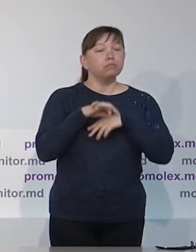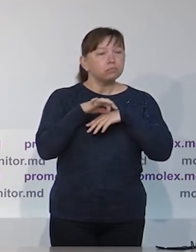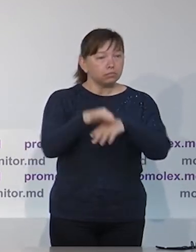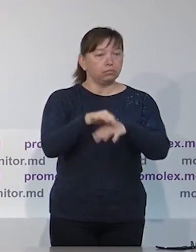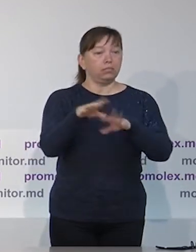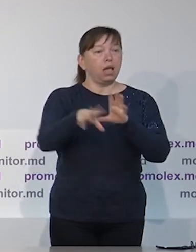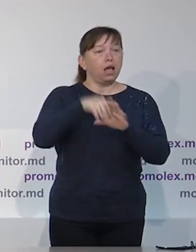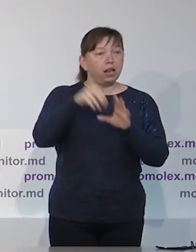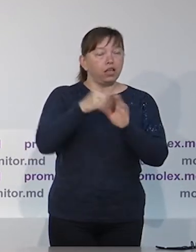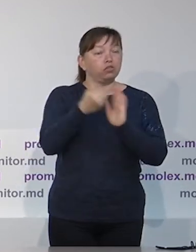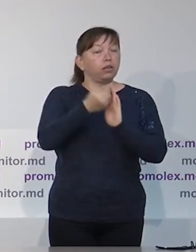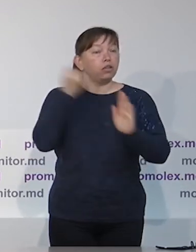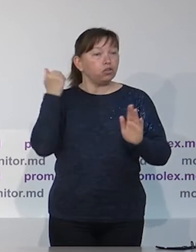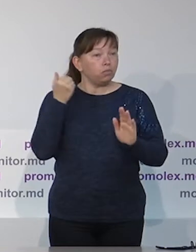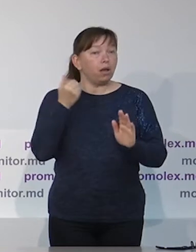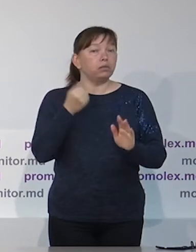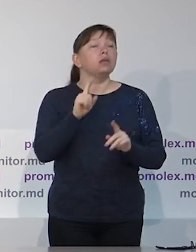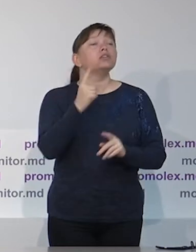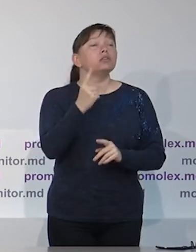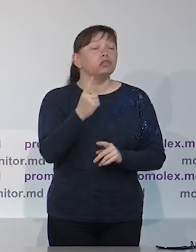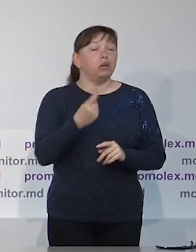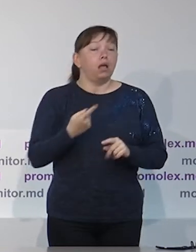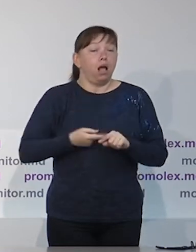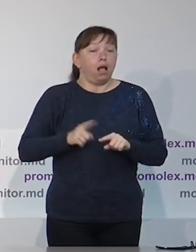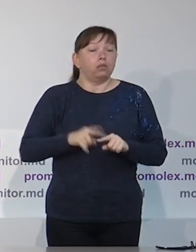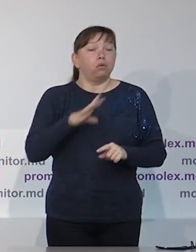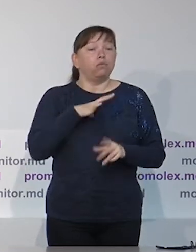осуждения такого